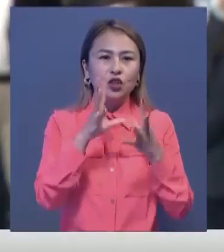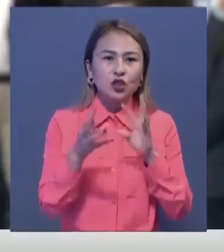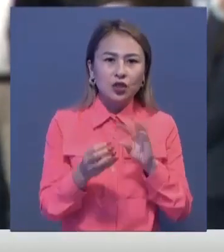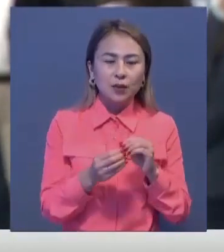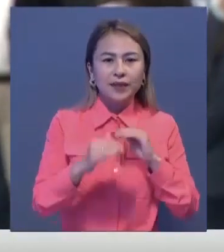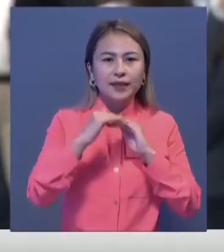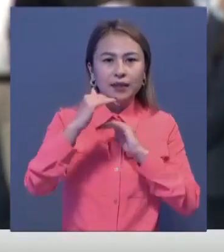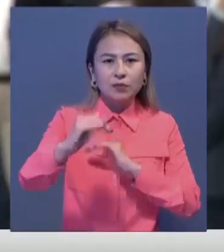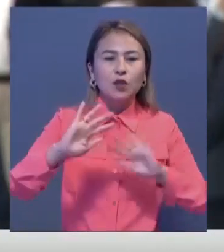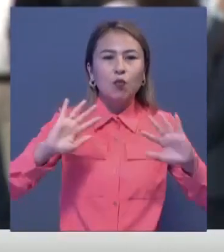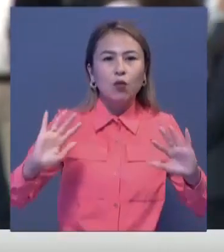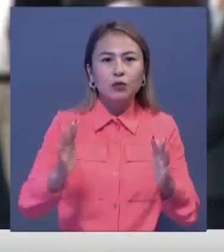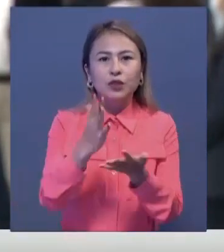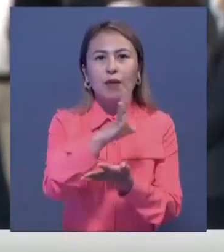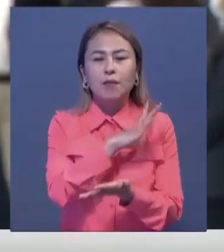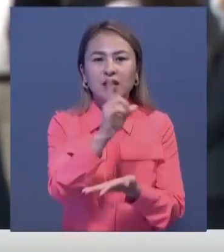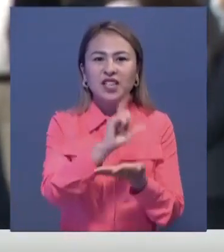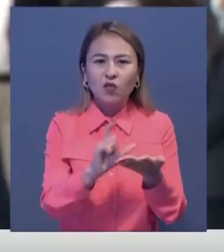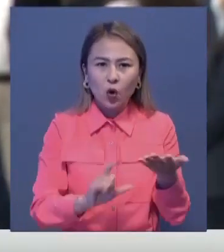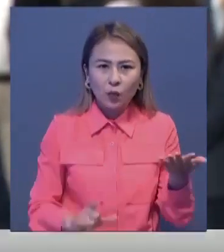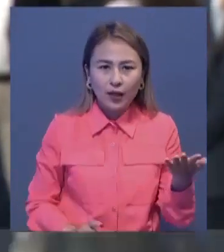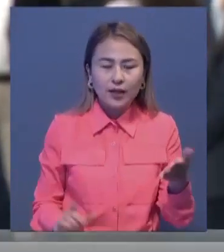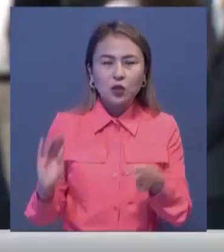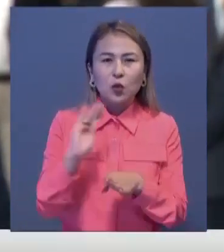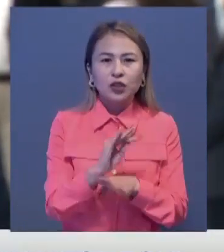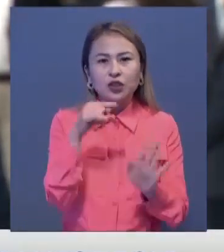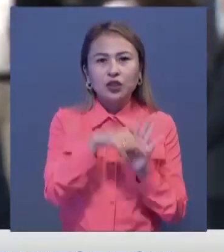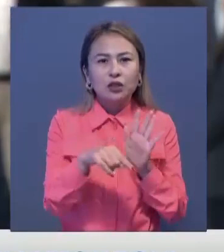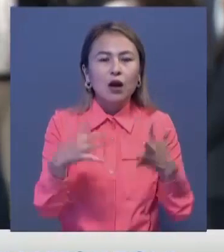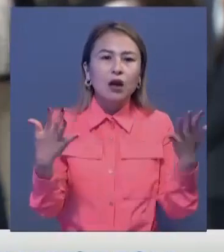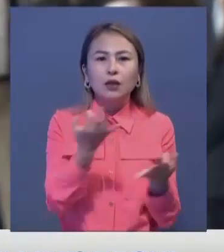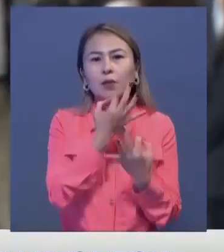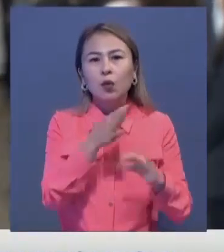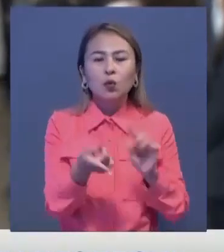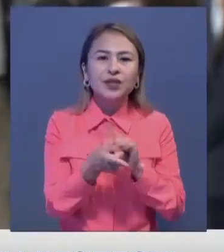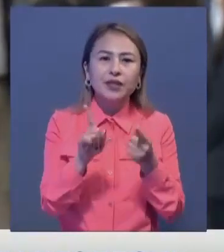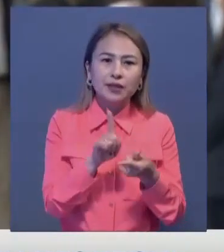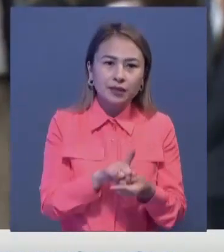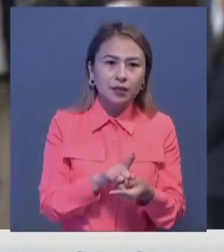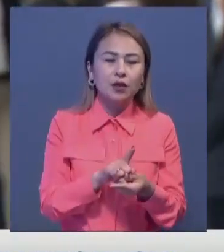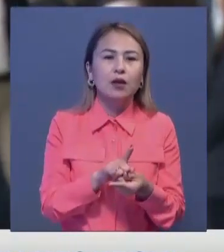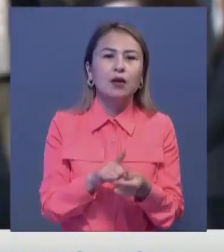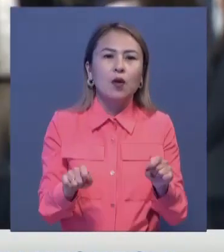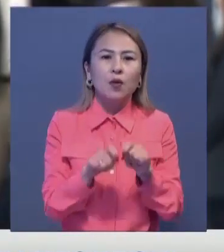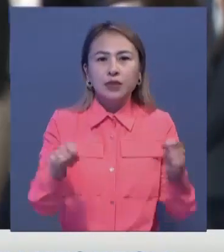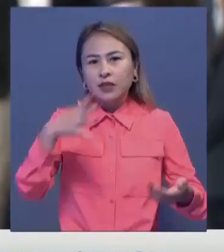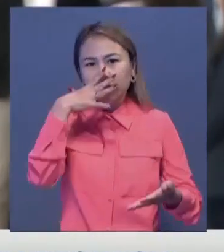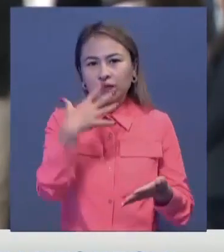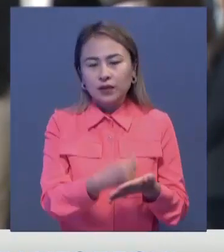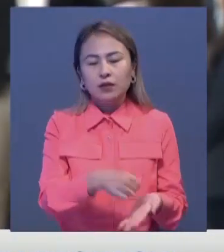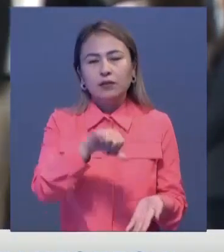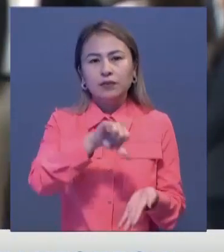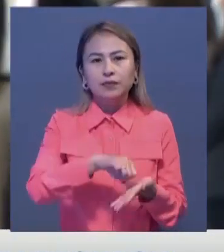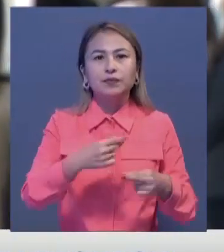Елімізде болып жатқан реформалар, соның ішінде жалпы қандайда бір өзгерістерге, өз септігізді тегізу,